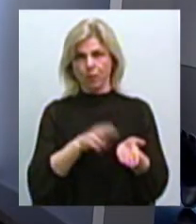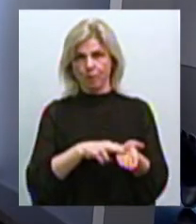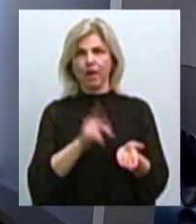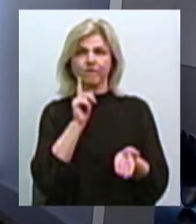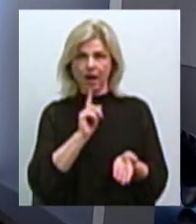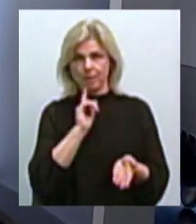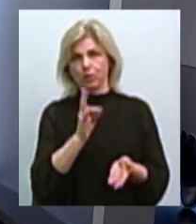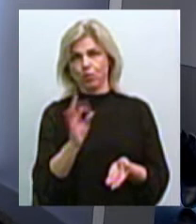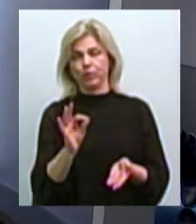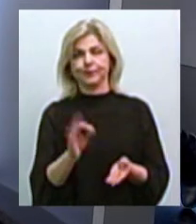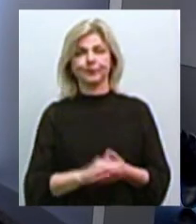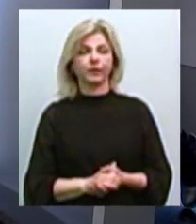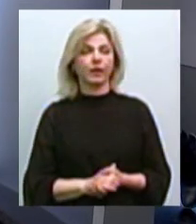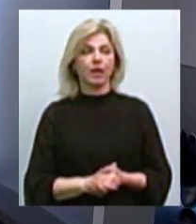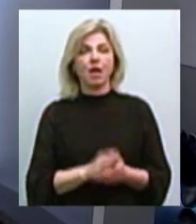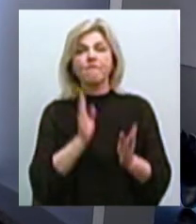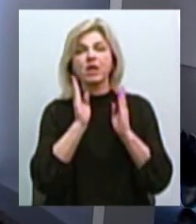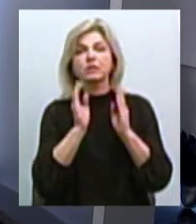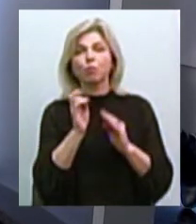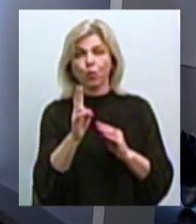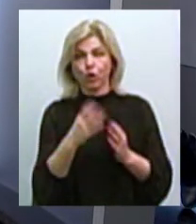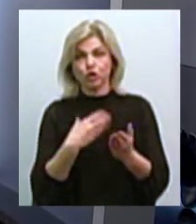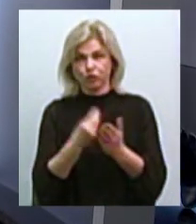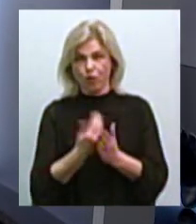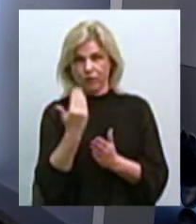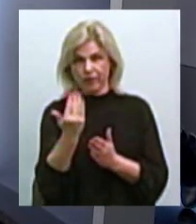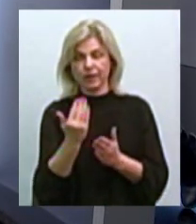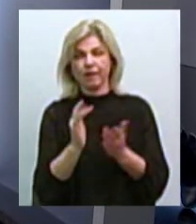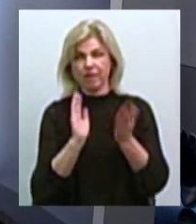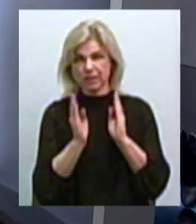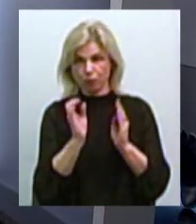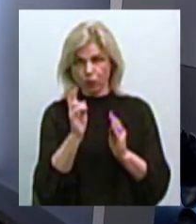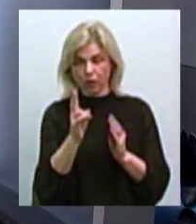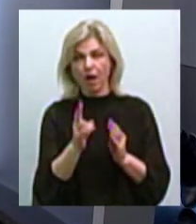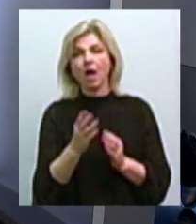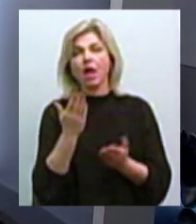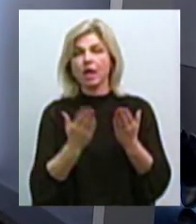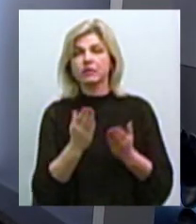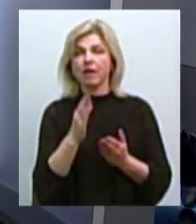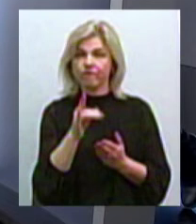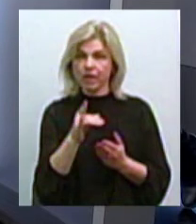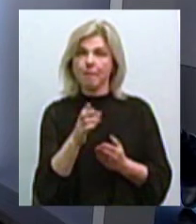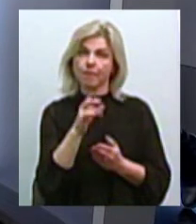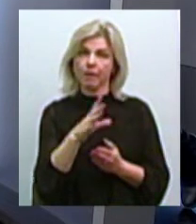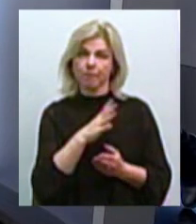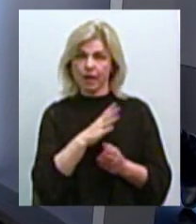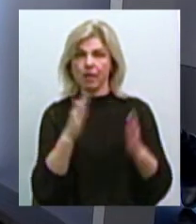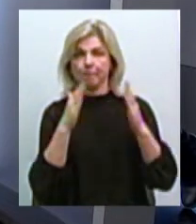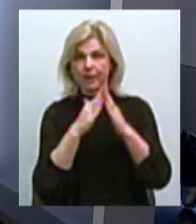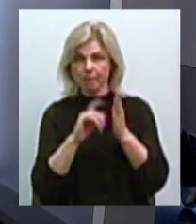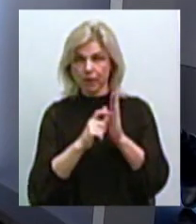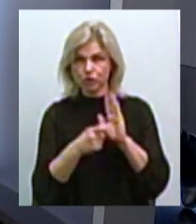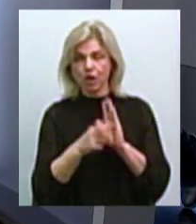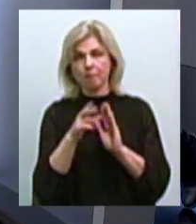Анастасія, на своїй сторінці у Фейсбук ви повідомляєте, що якщо було приміщення, ви б його облаштували на